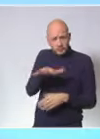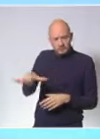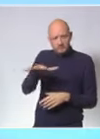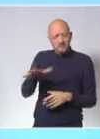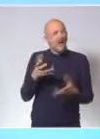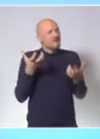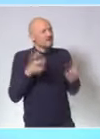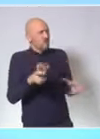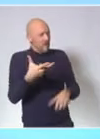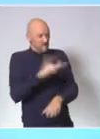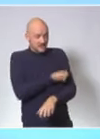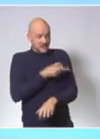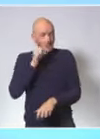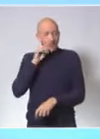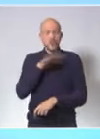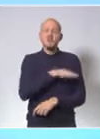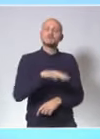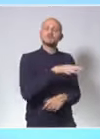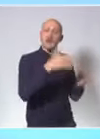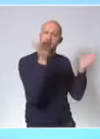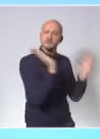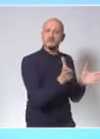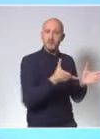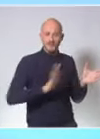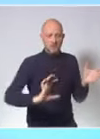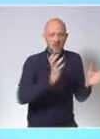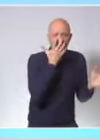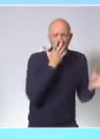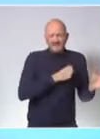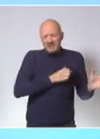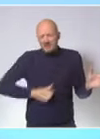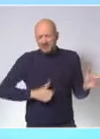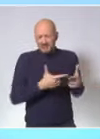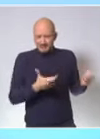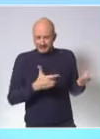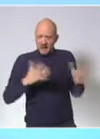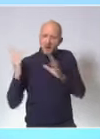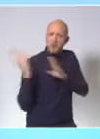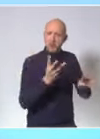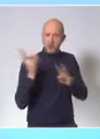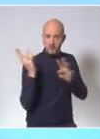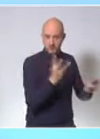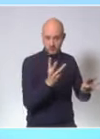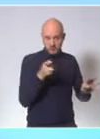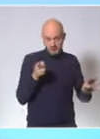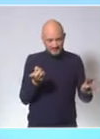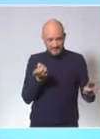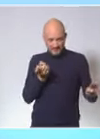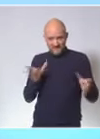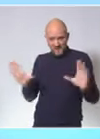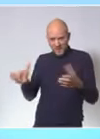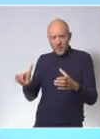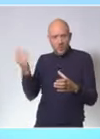soins critiques et de réanimation de nos hôpitaux sont remplis pour l'essentiel de personnes non-vaccinées.